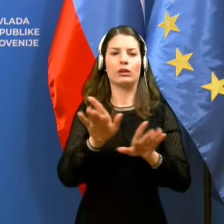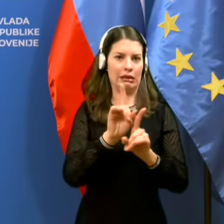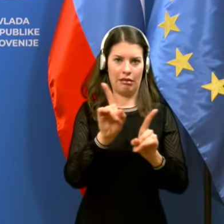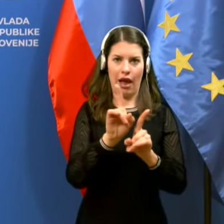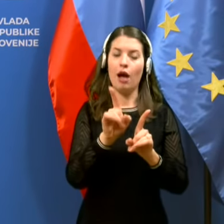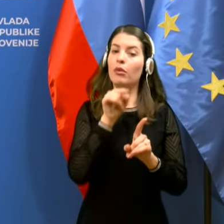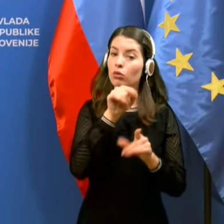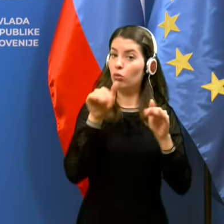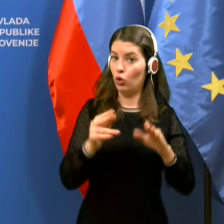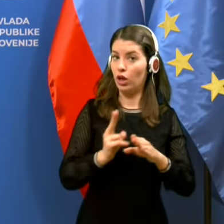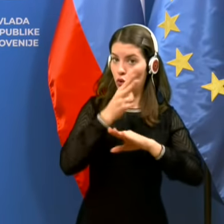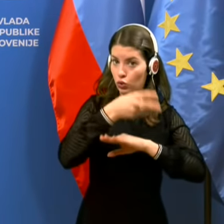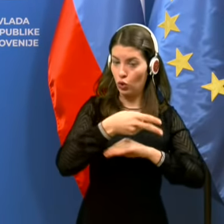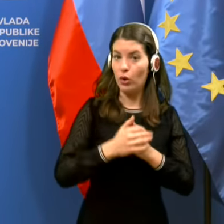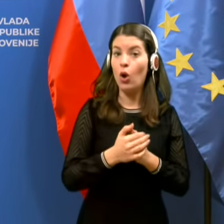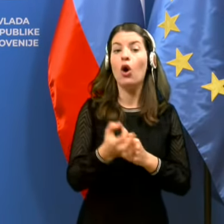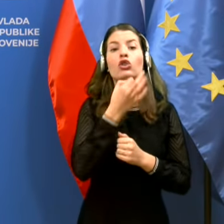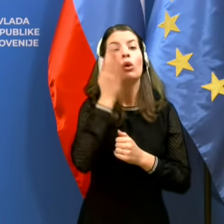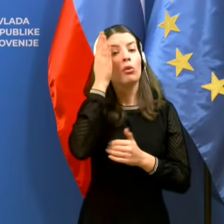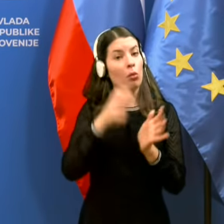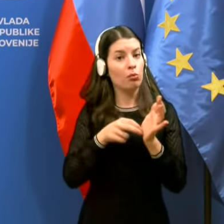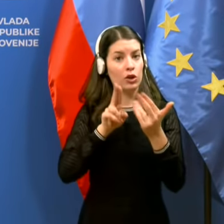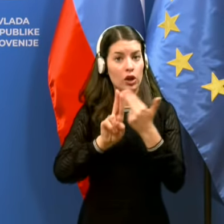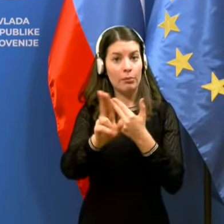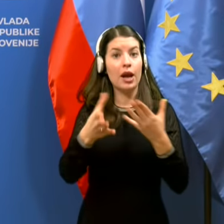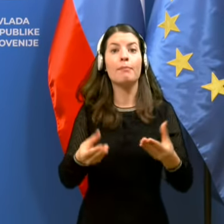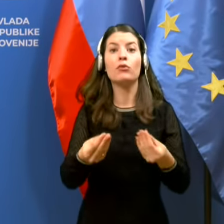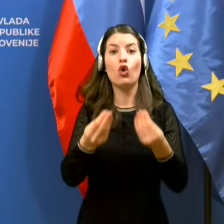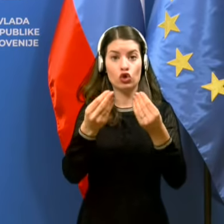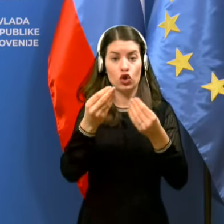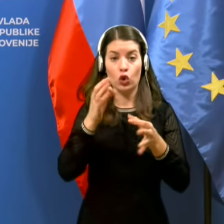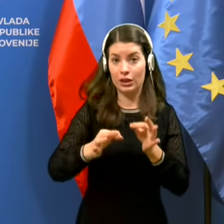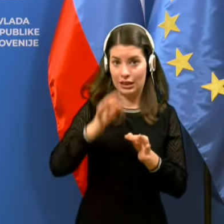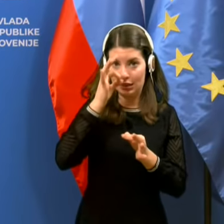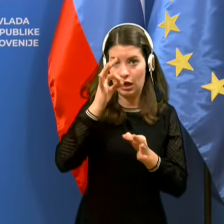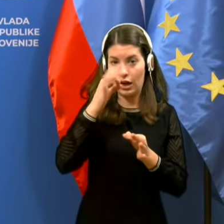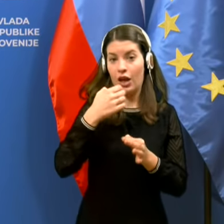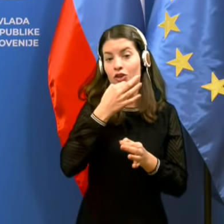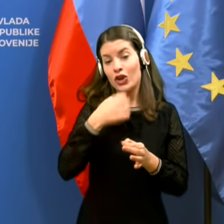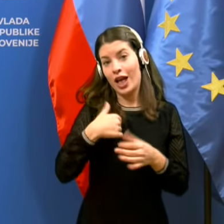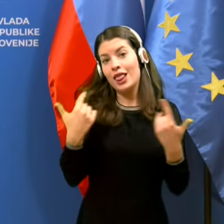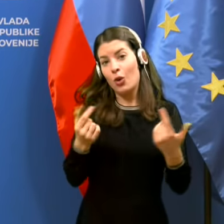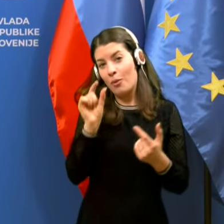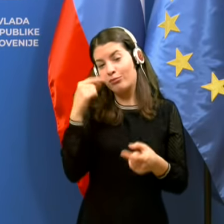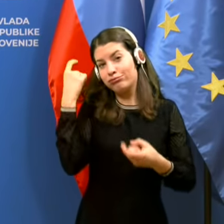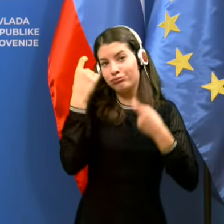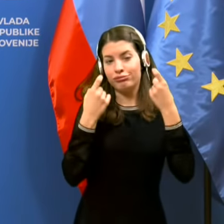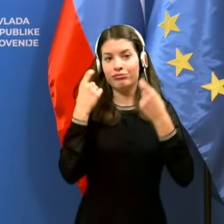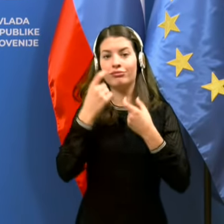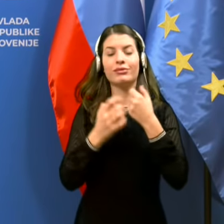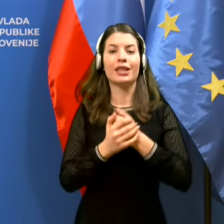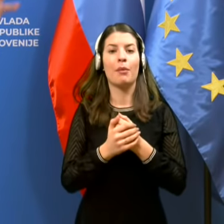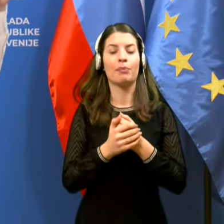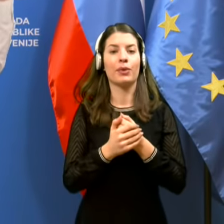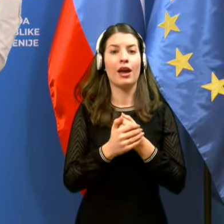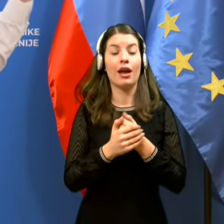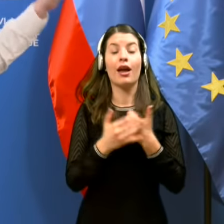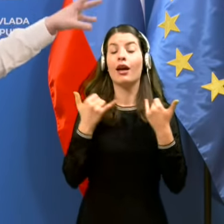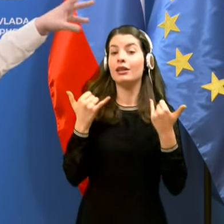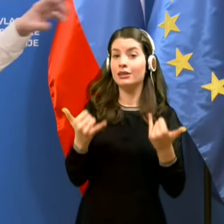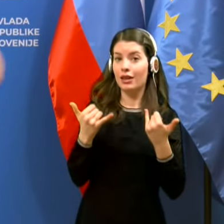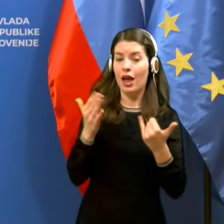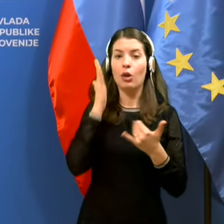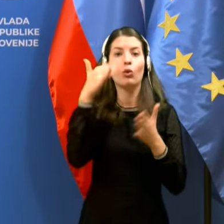pač dostopno. Če pa bi ustalo na tem masovnem načinu, pa vseeno, če vam lahko še malo brainstormam, pa s tem, da bo zdaj